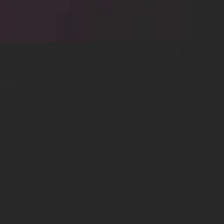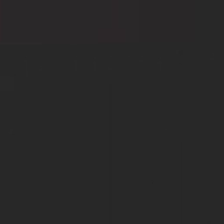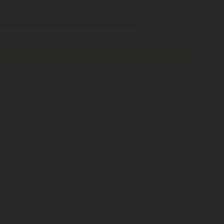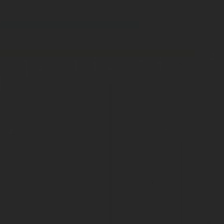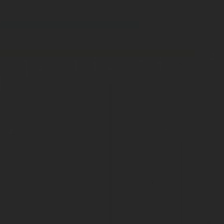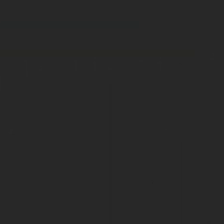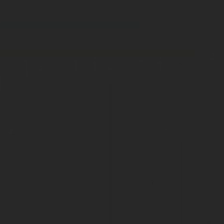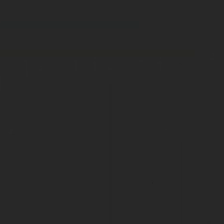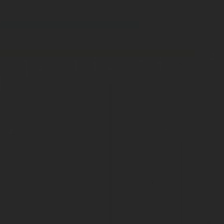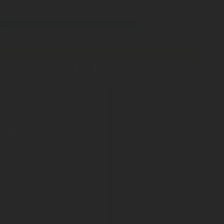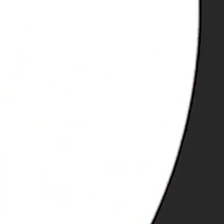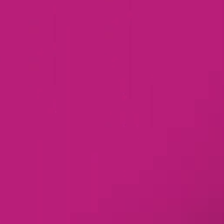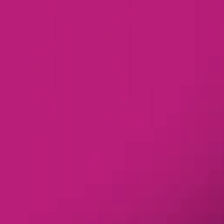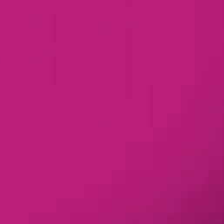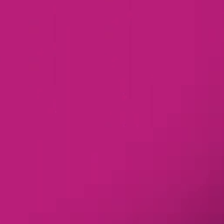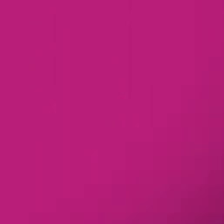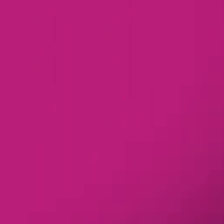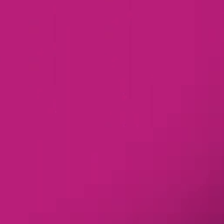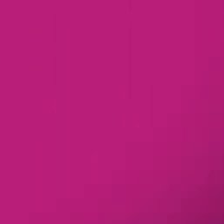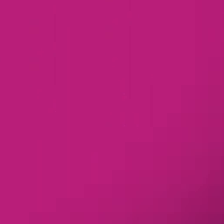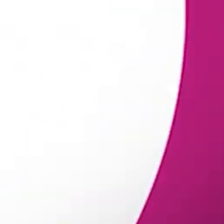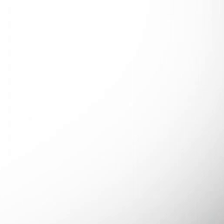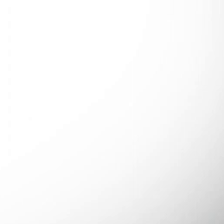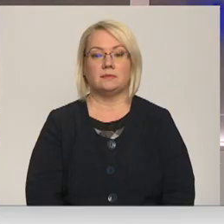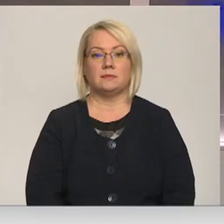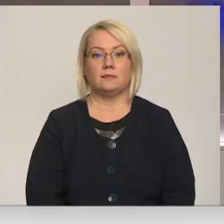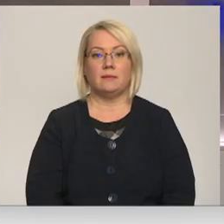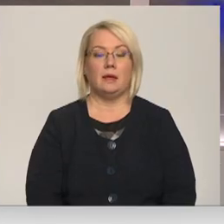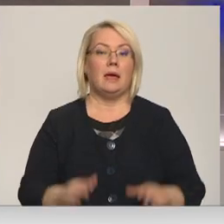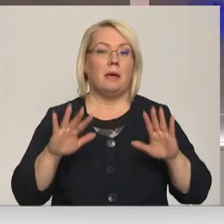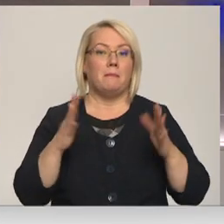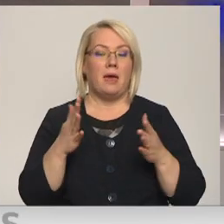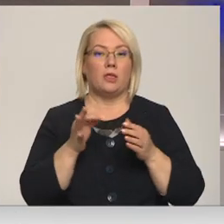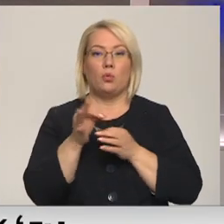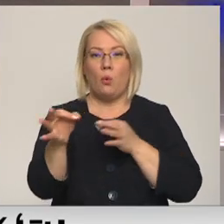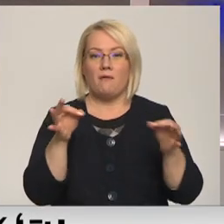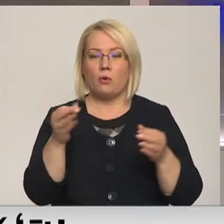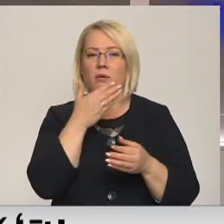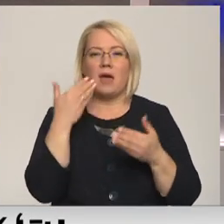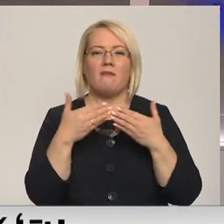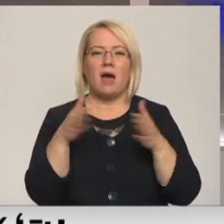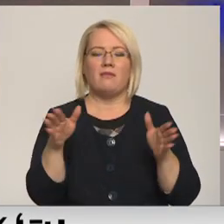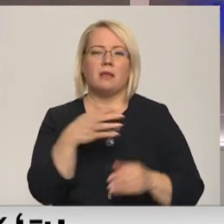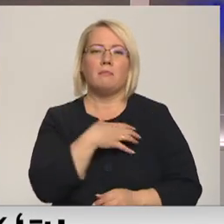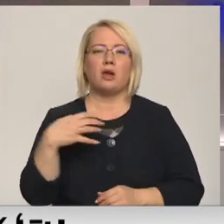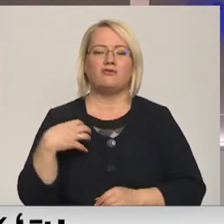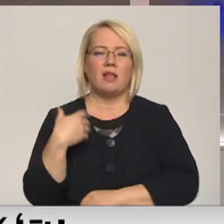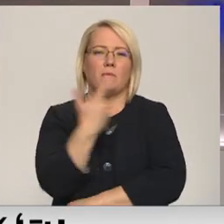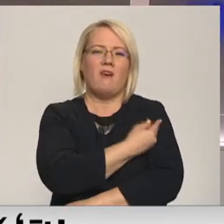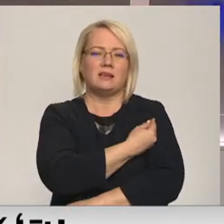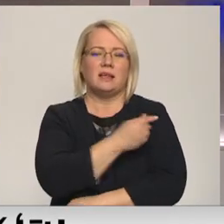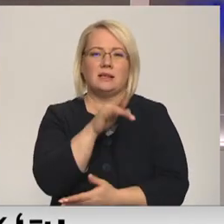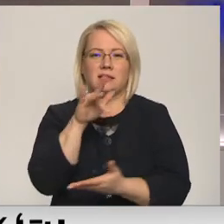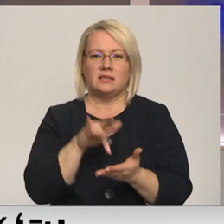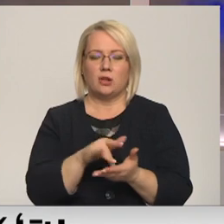Re, visi ēters ir te! Bet novados, kur nav atvērti pašvaldību vakcinācijas centri un